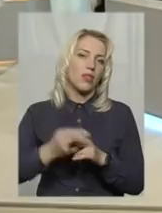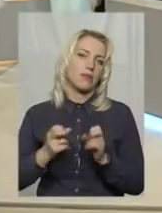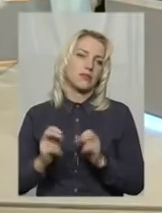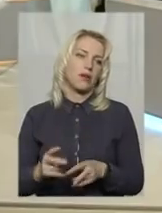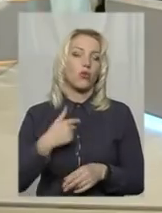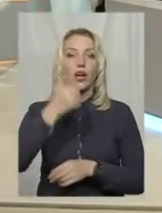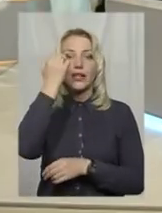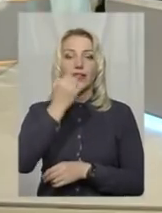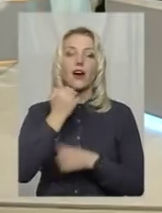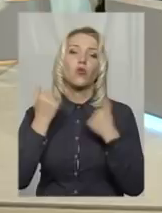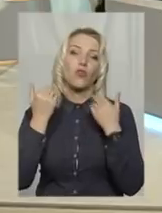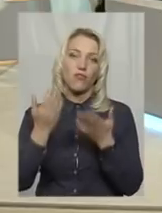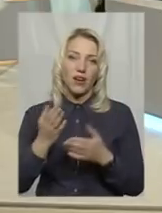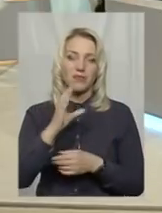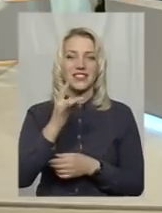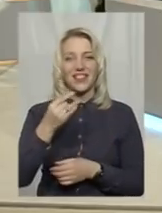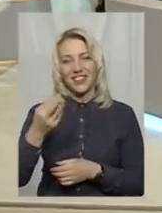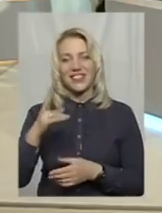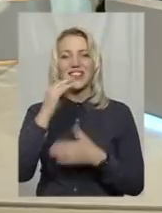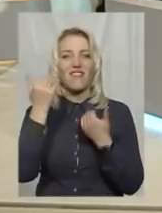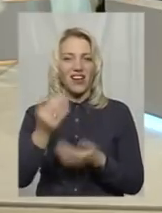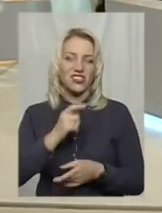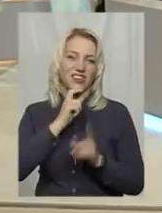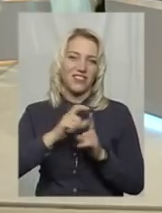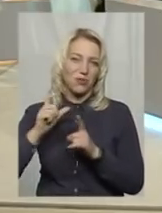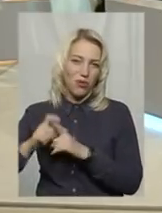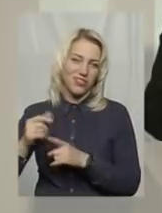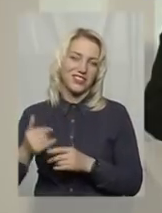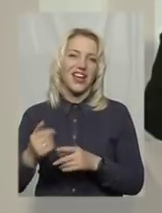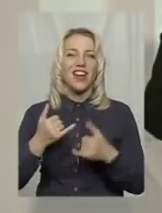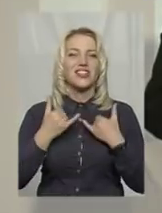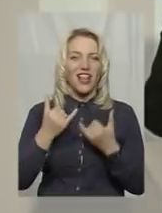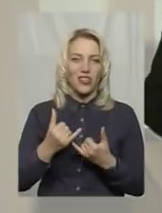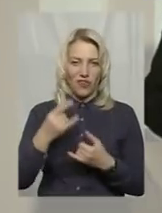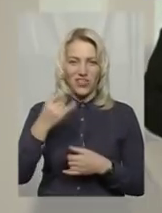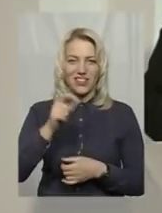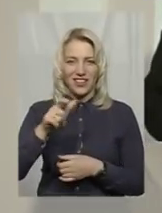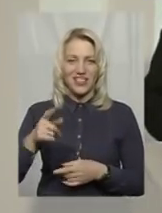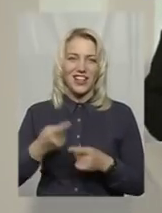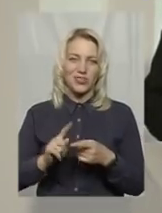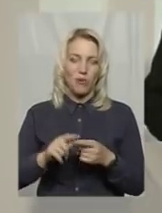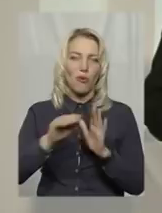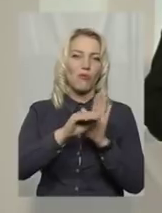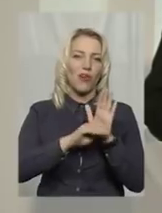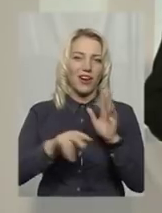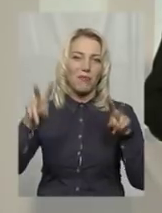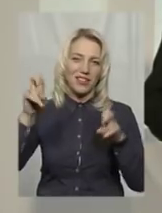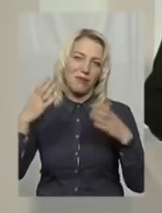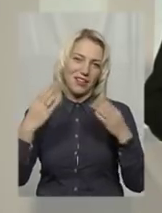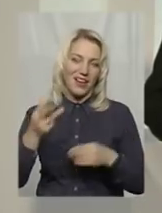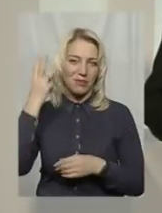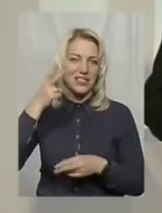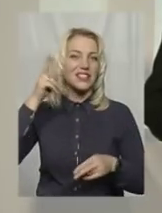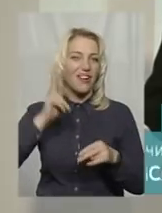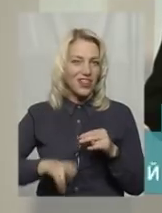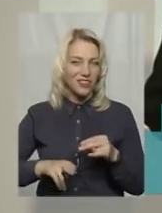Я вам дякую, пане Сергію, за ваші відповіді. Шановні телеглядачі, на цьому програма «Тема дня Хмельницький»